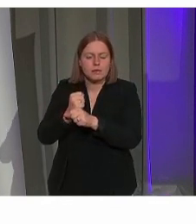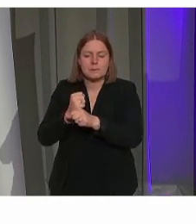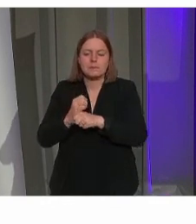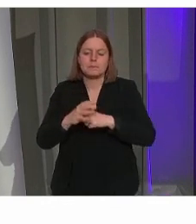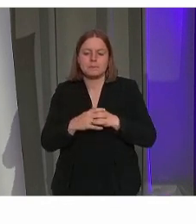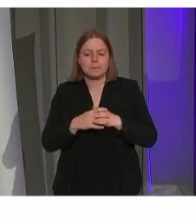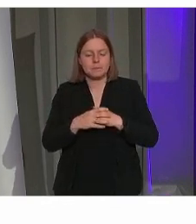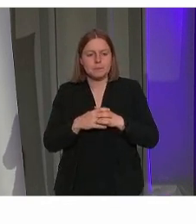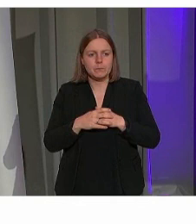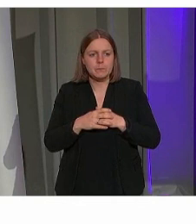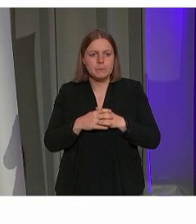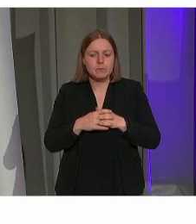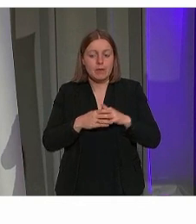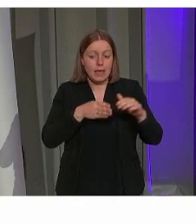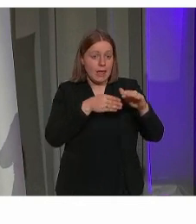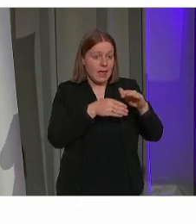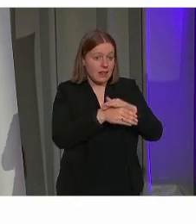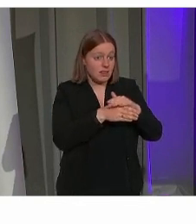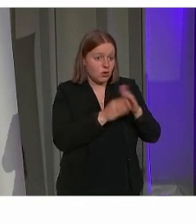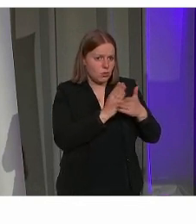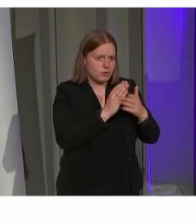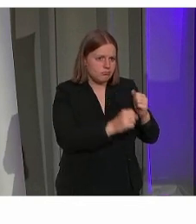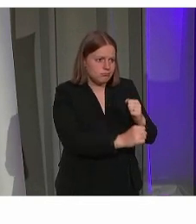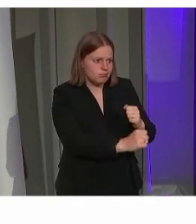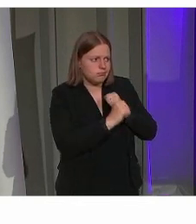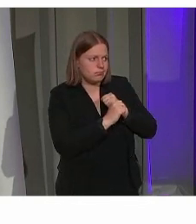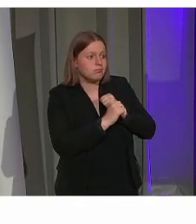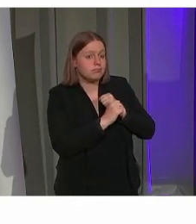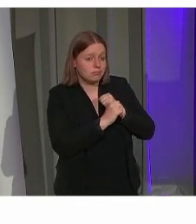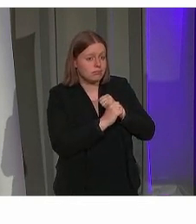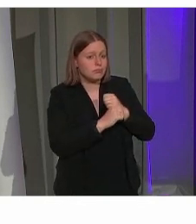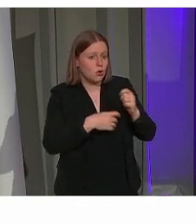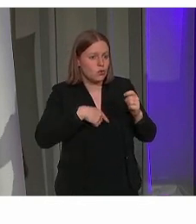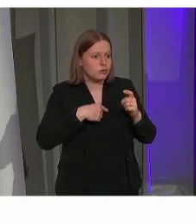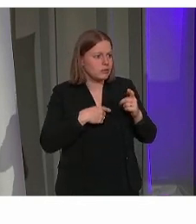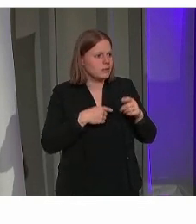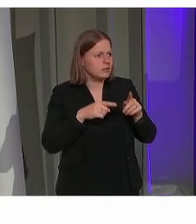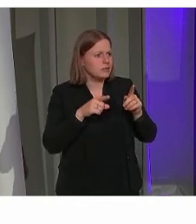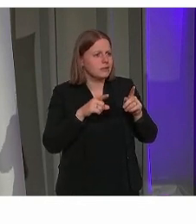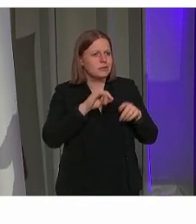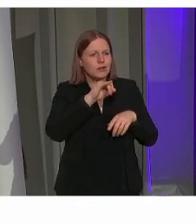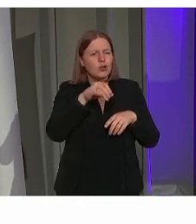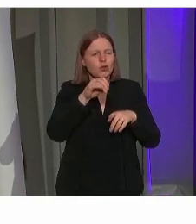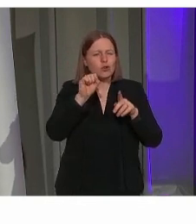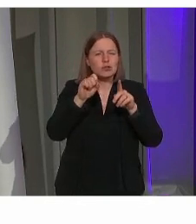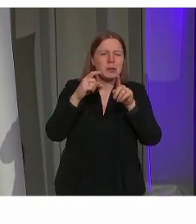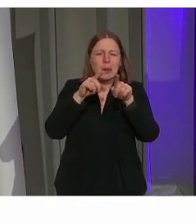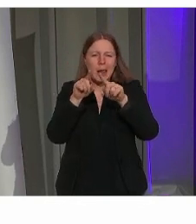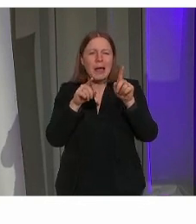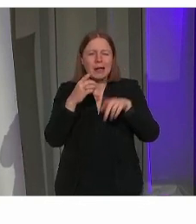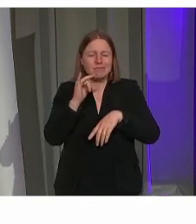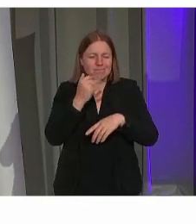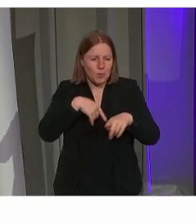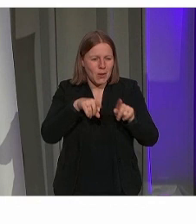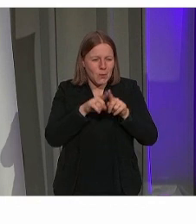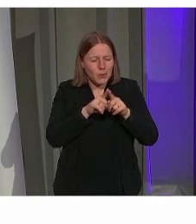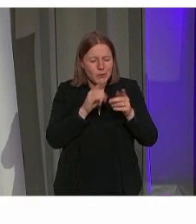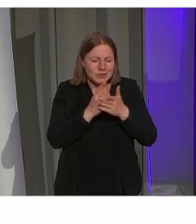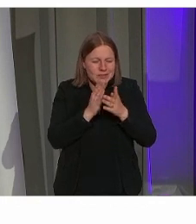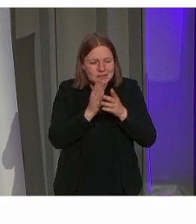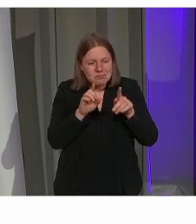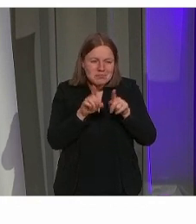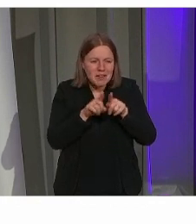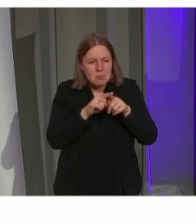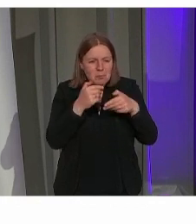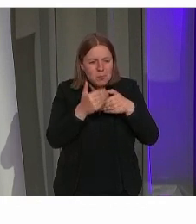Onder begeleiding van Inter hebben ook wij, en ik kijk even naar Jos, dit proces doorgaan op basis